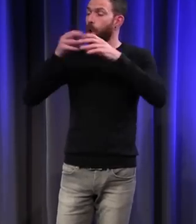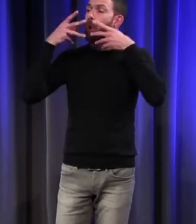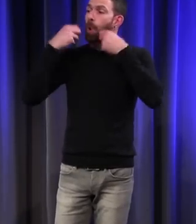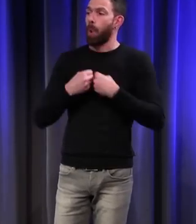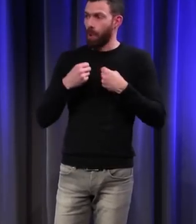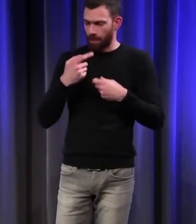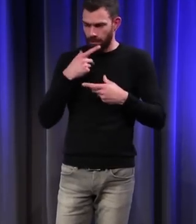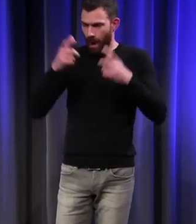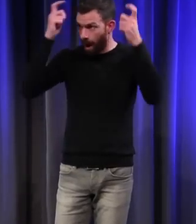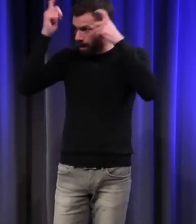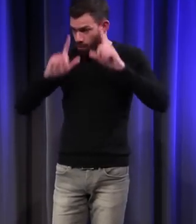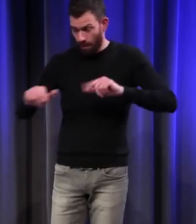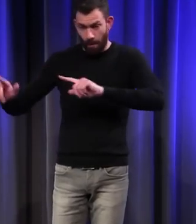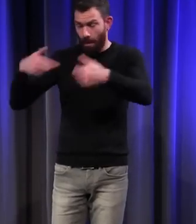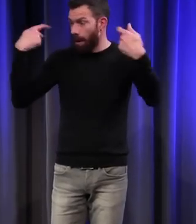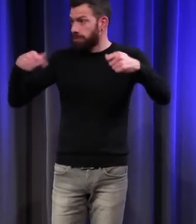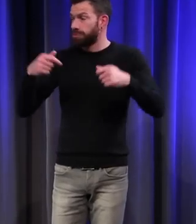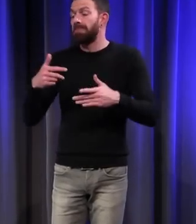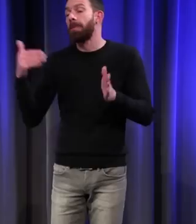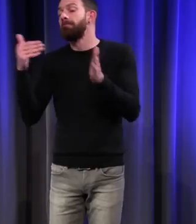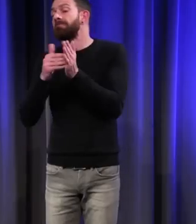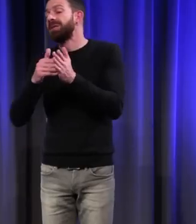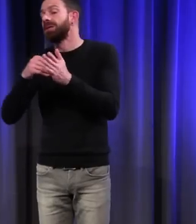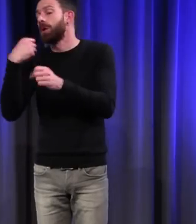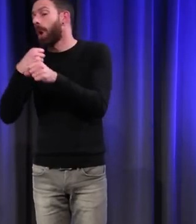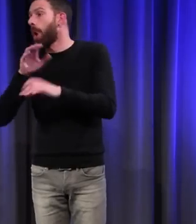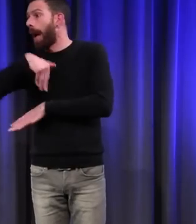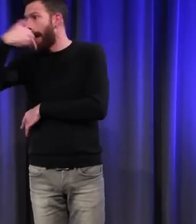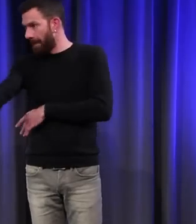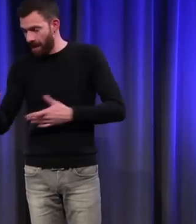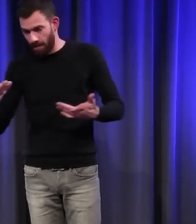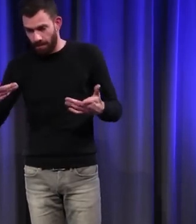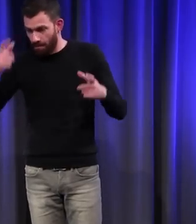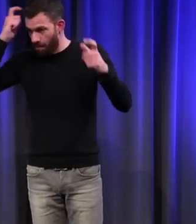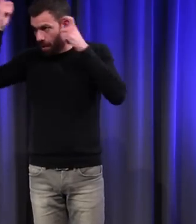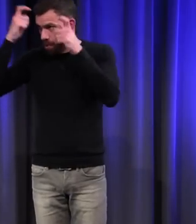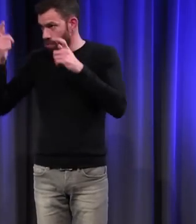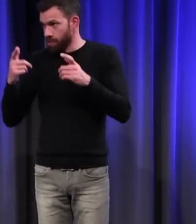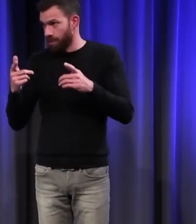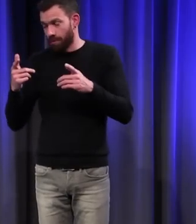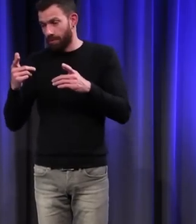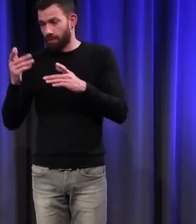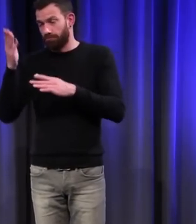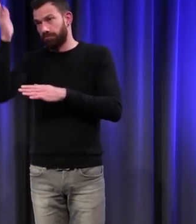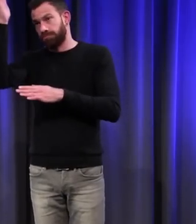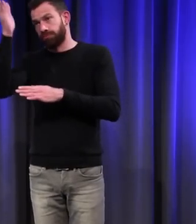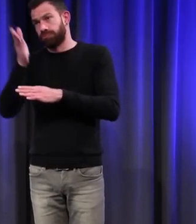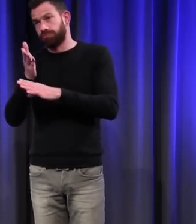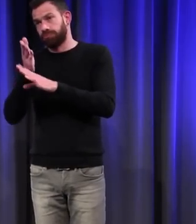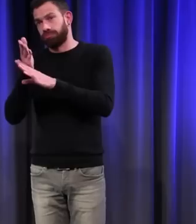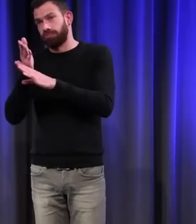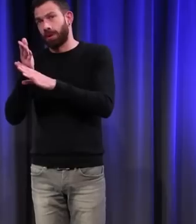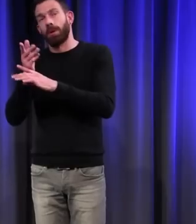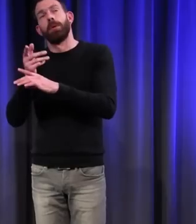Si on prend la situation mille ans plus tard, vers l'an 1000, il n'y a plus d'ours à l'ouest d'une ligne qui irait de